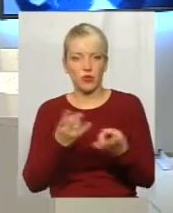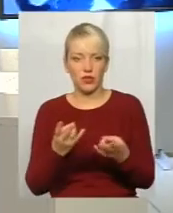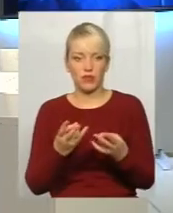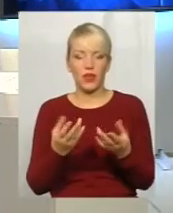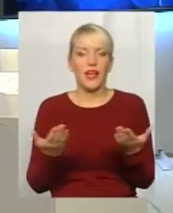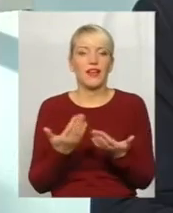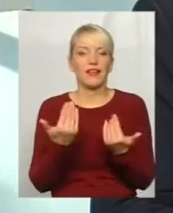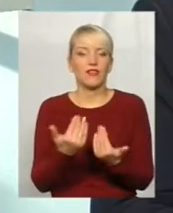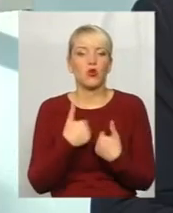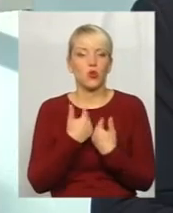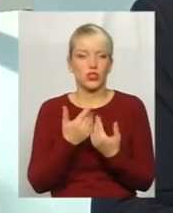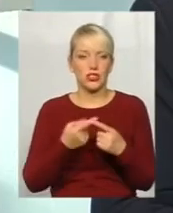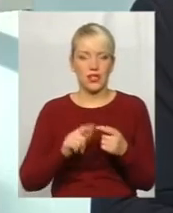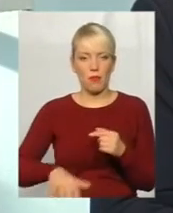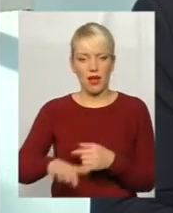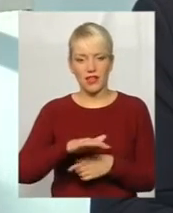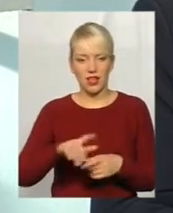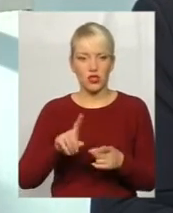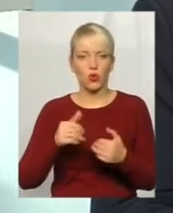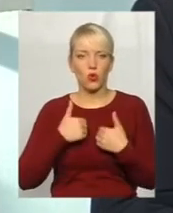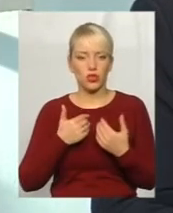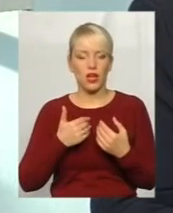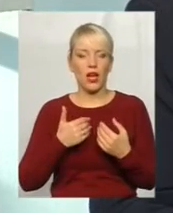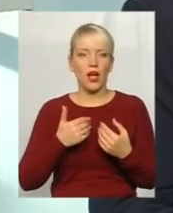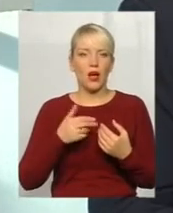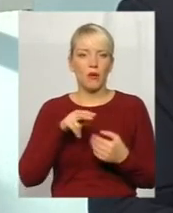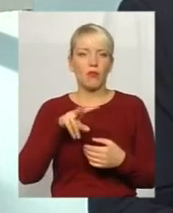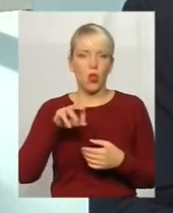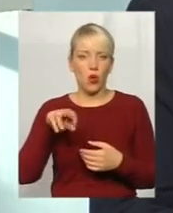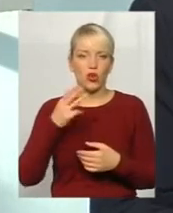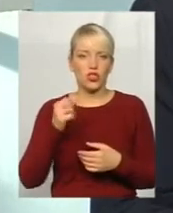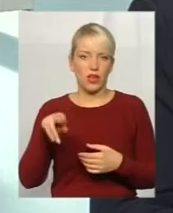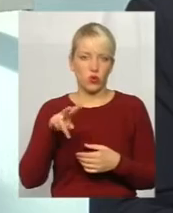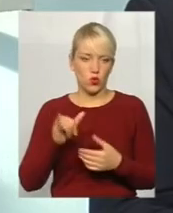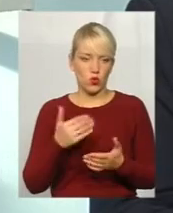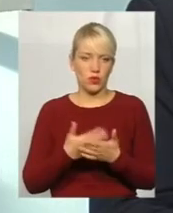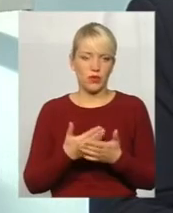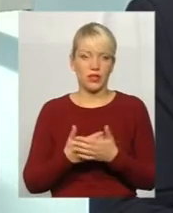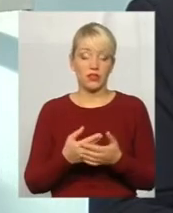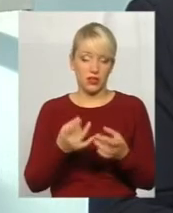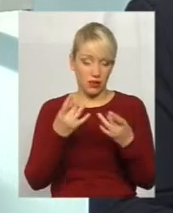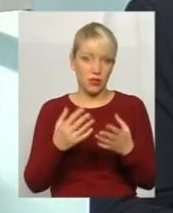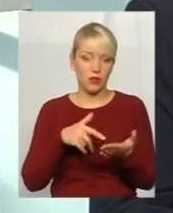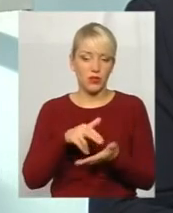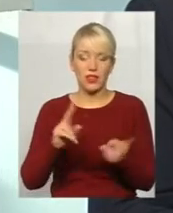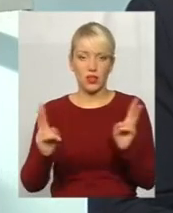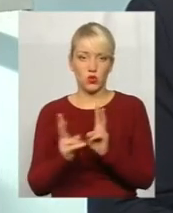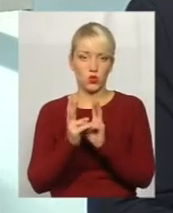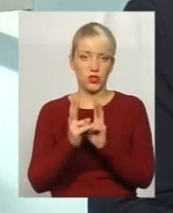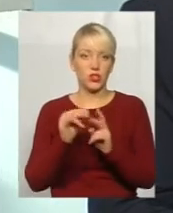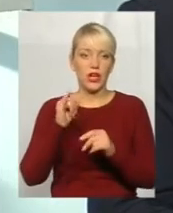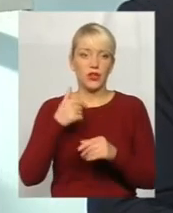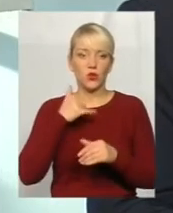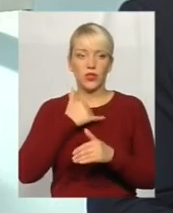хочете цей майданчик, яку хочете площадку. Елементарно, значить, підійдіть на зустріч, тому що в нас теж було дуже